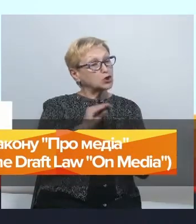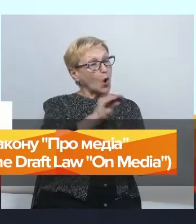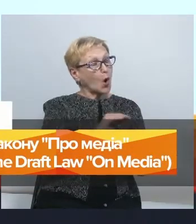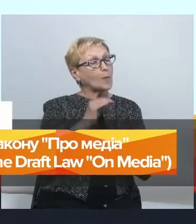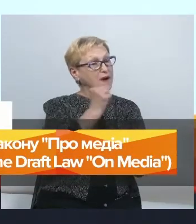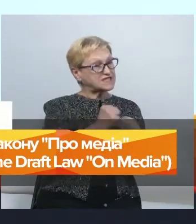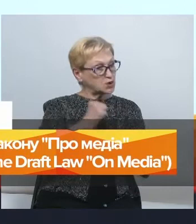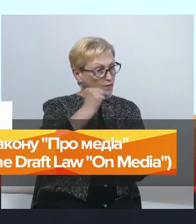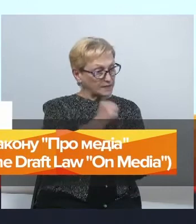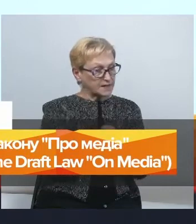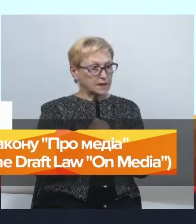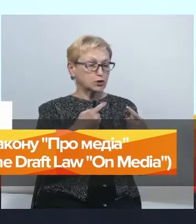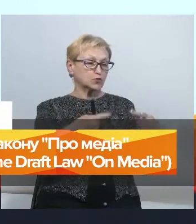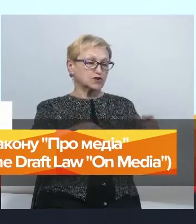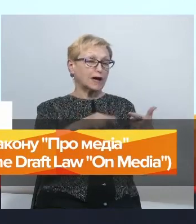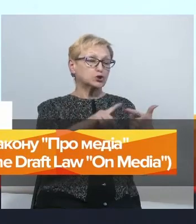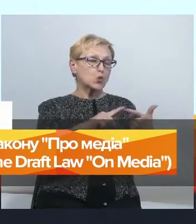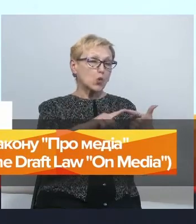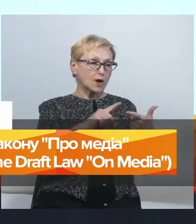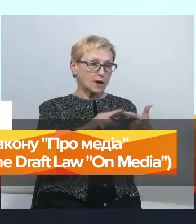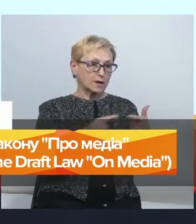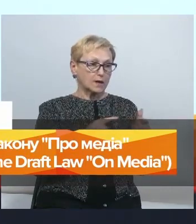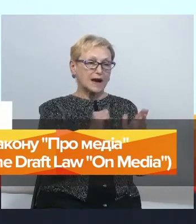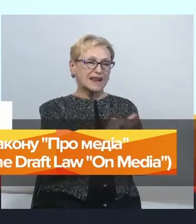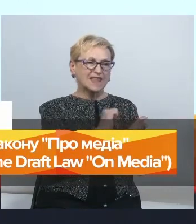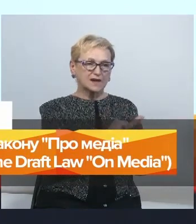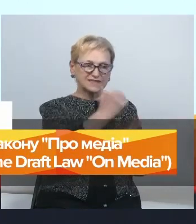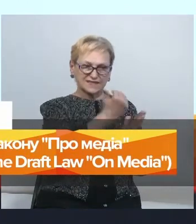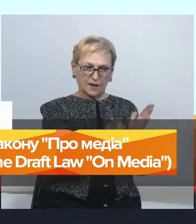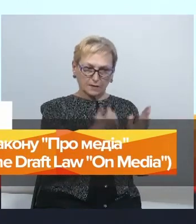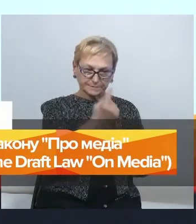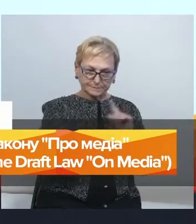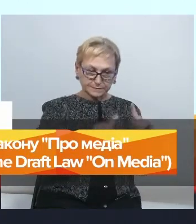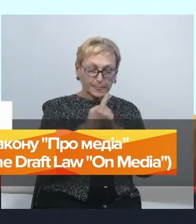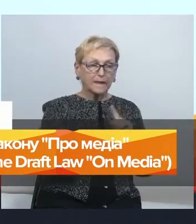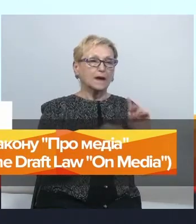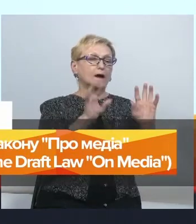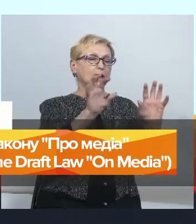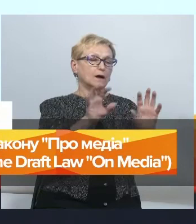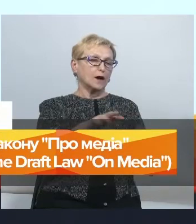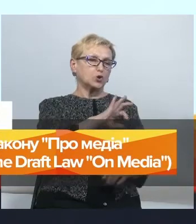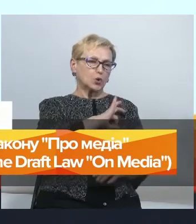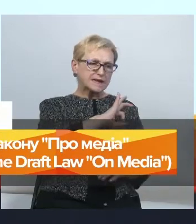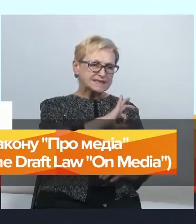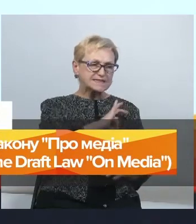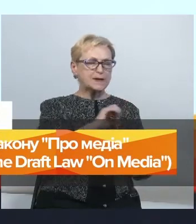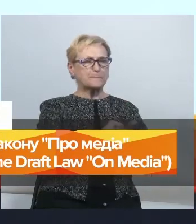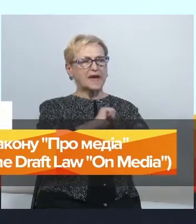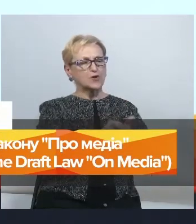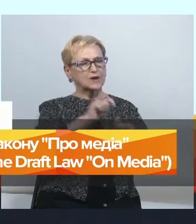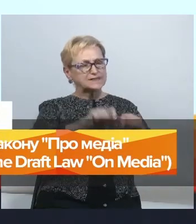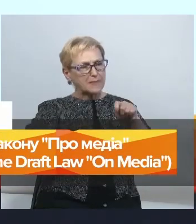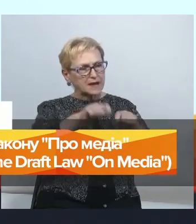друга редакція. І тут можна говорити про фахову дискусію серед юристів, медіа-експертів, тому що дійсно